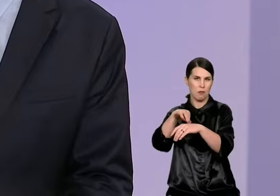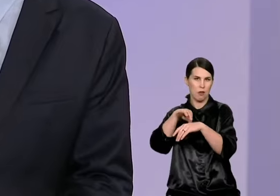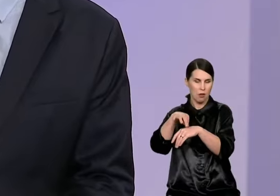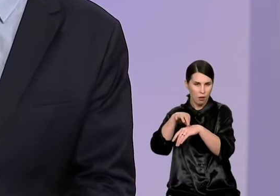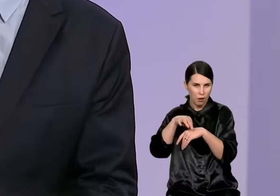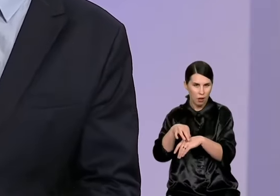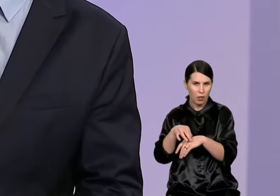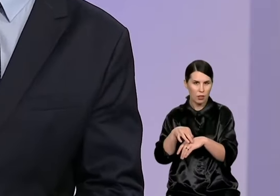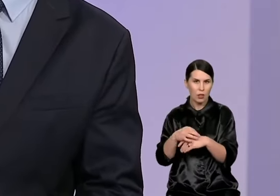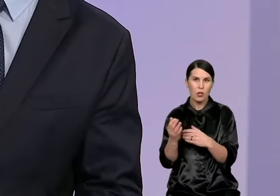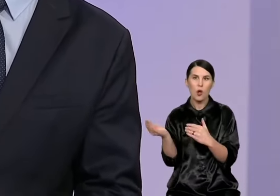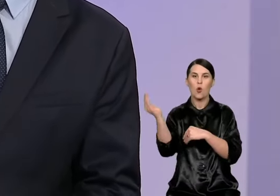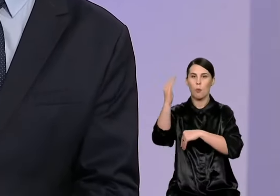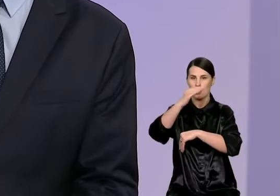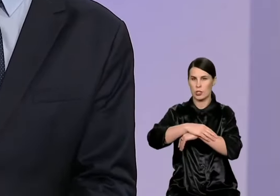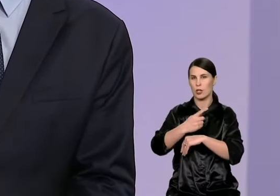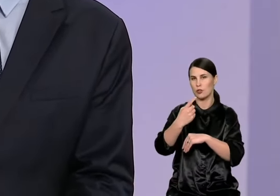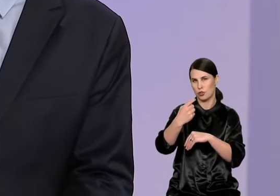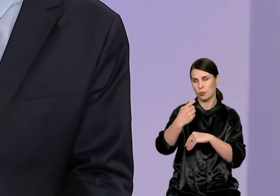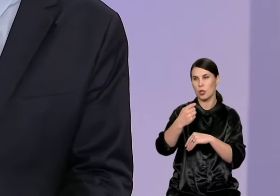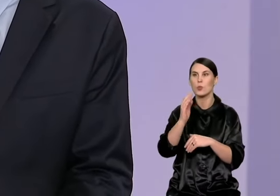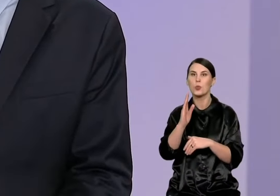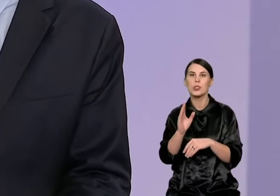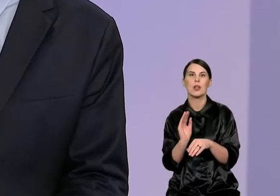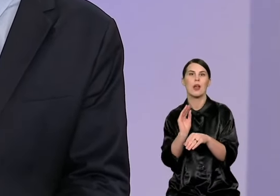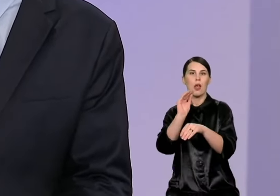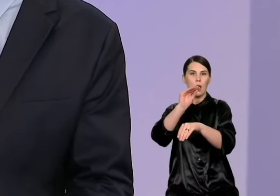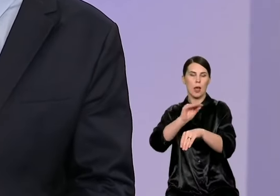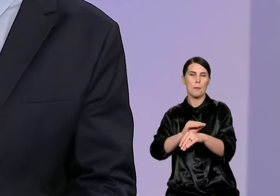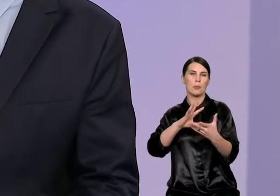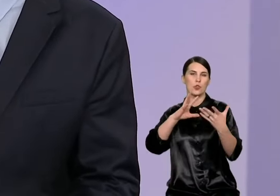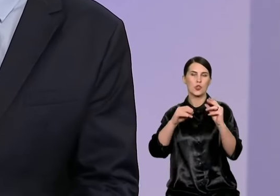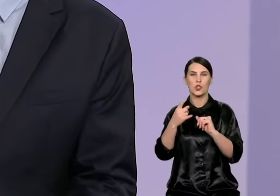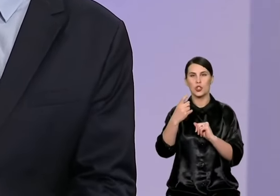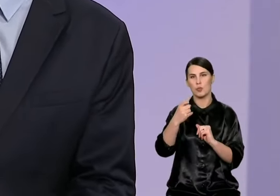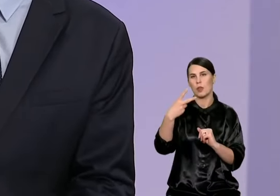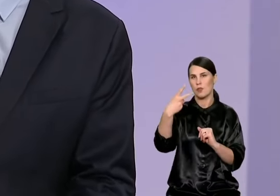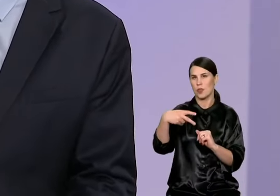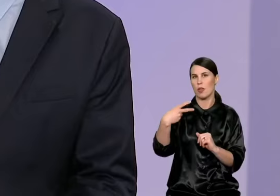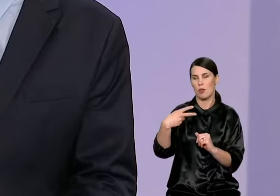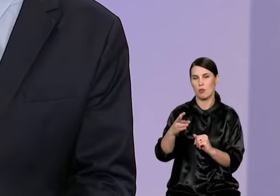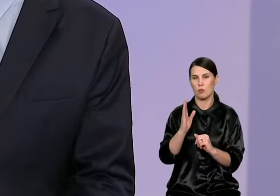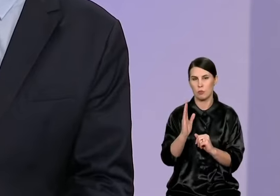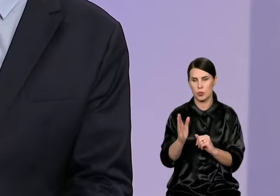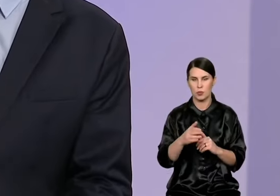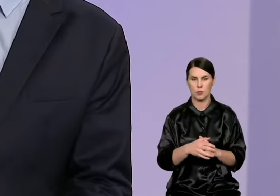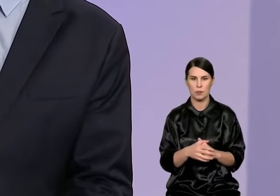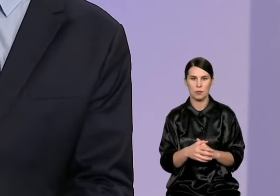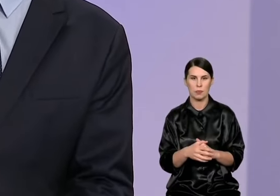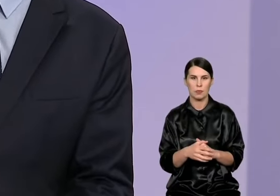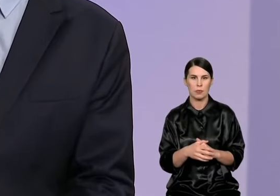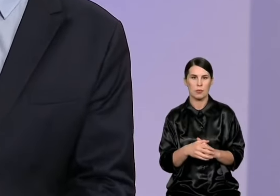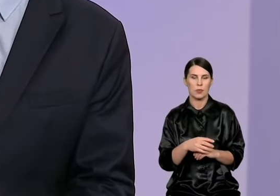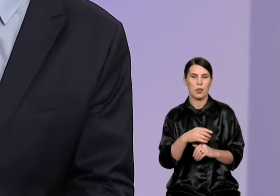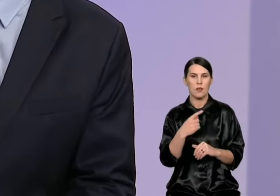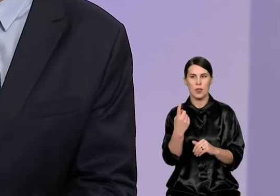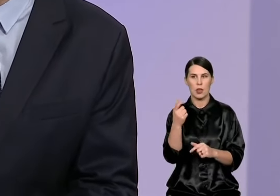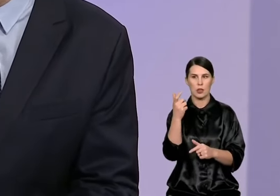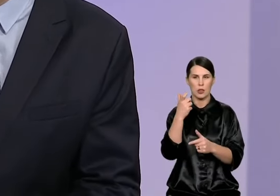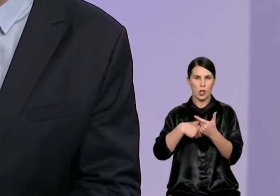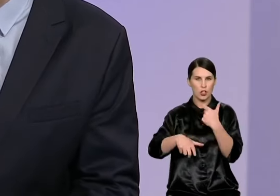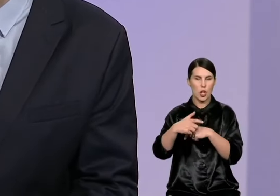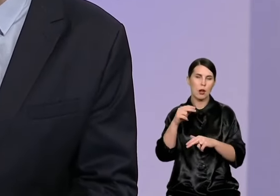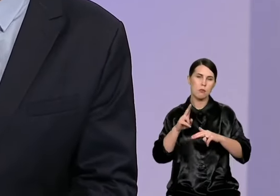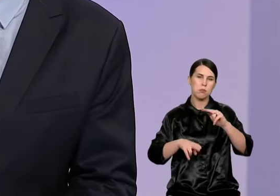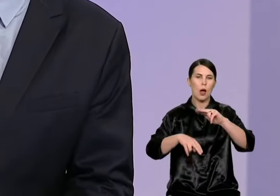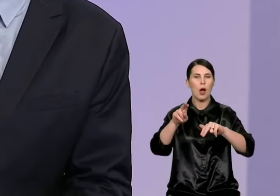dėl infiliacijos dar iki 120 didins tą sumą. Nesungu paskaičiuot, per kadenciją susidaro keliasdešimt milijonų vienas darželis, pastatyti